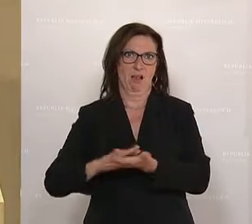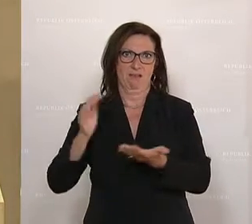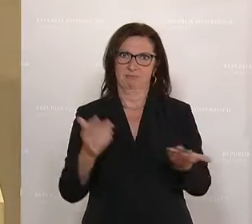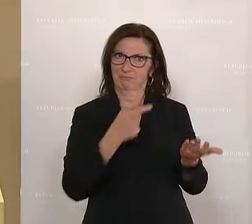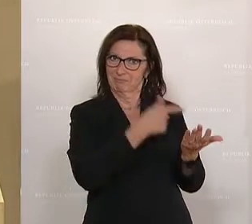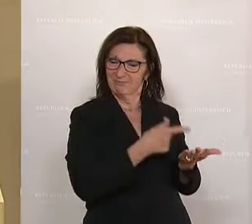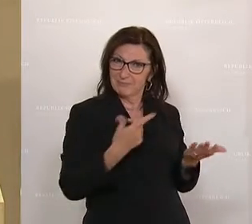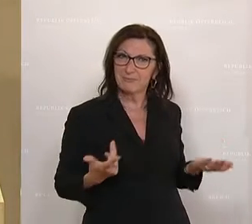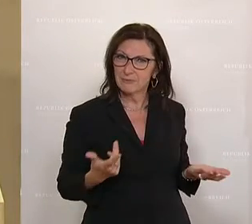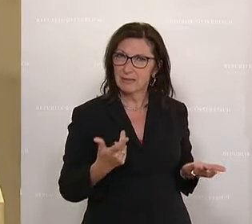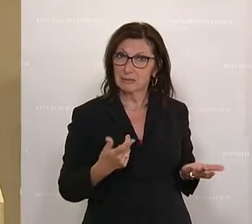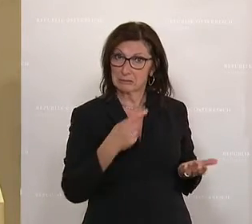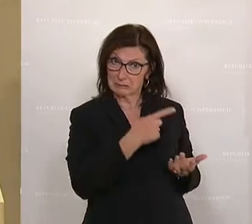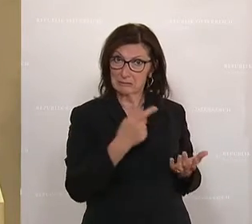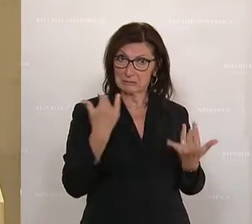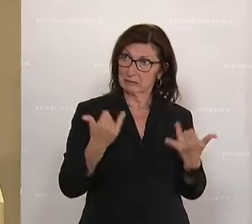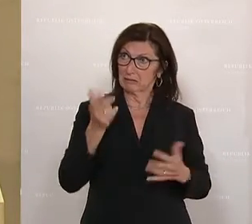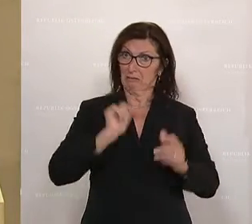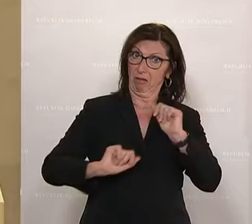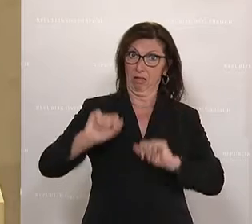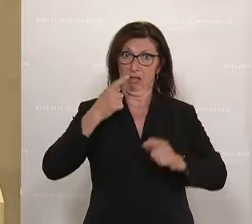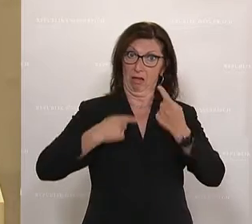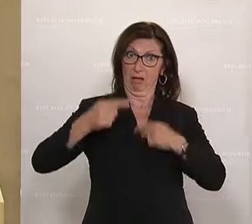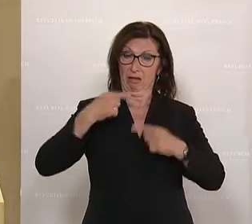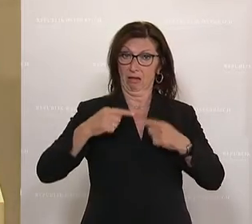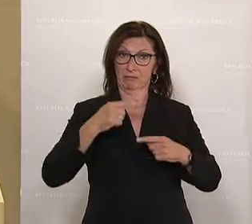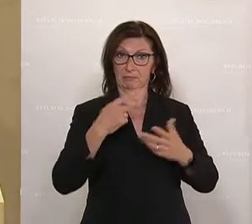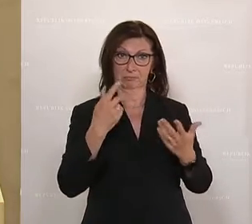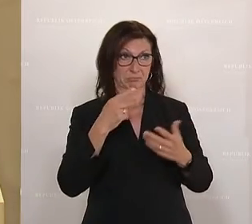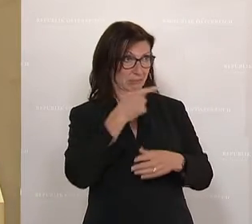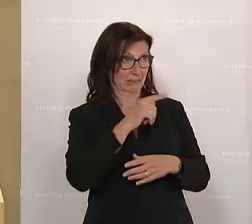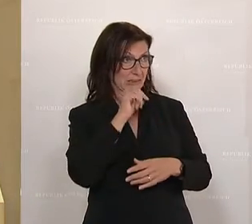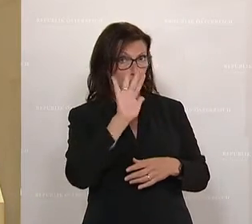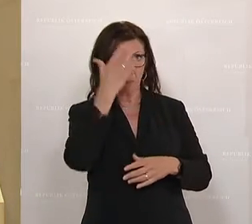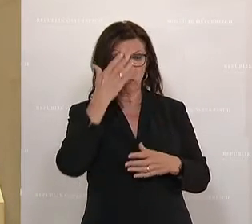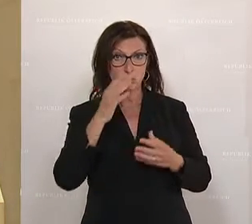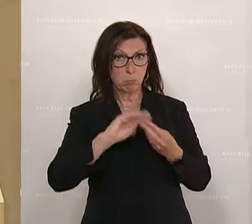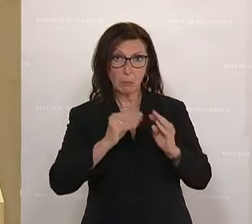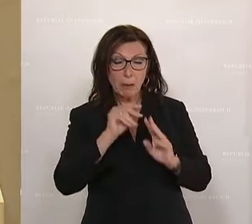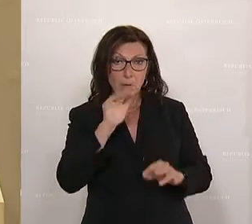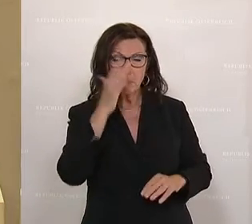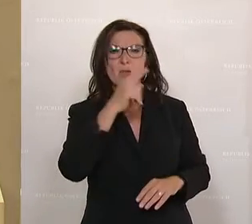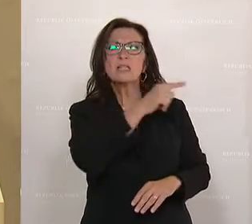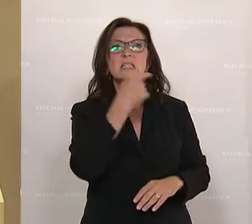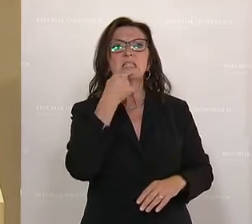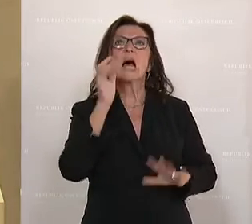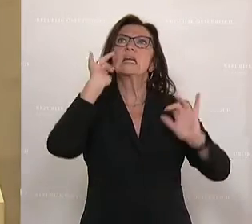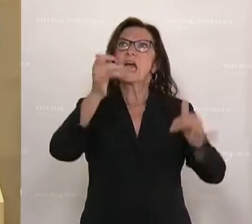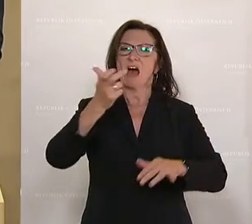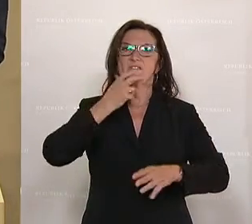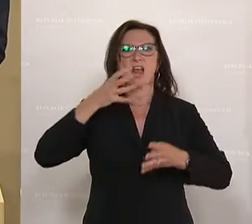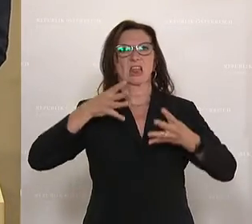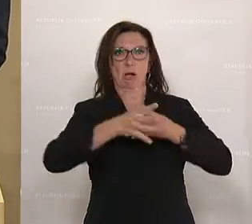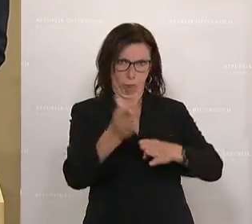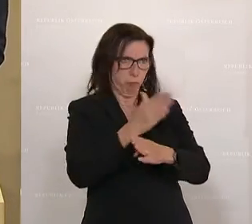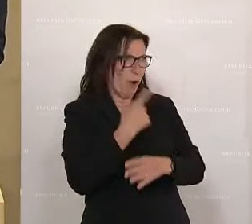zeigt dafür, dass Sie offenbar nicht das notwendige Problembewusstsein haben. Sie sagen, Sie stehen für volle Transparenz. Haben Sie